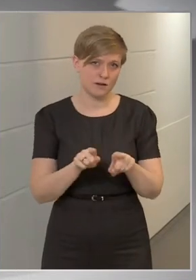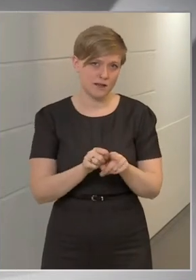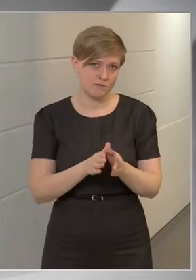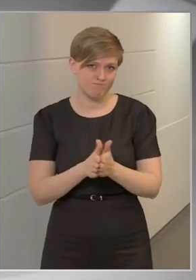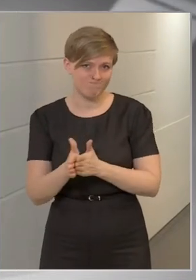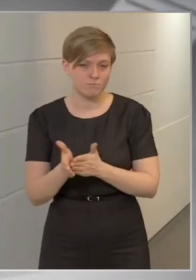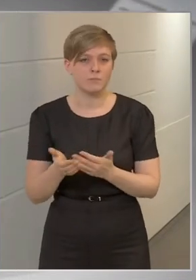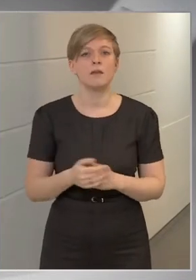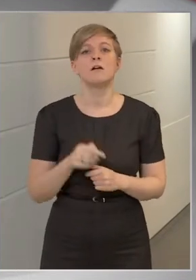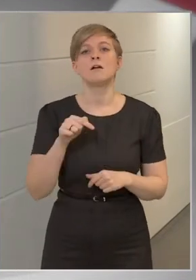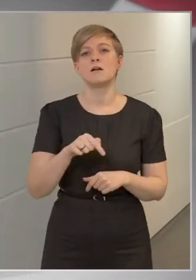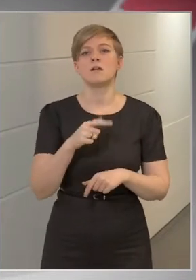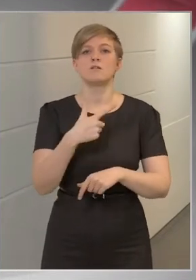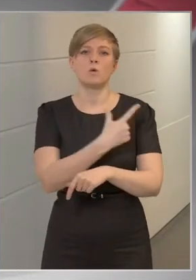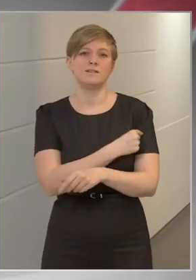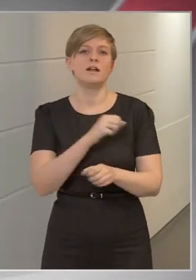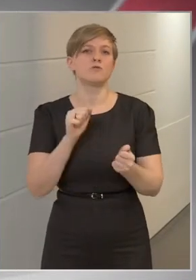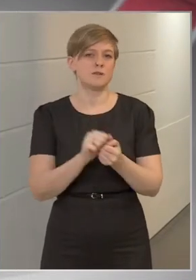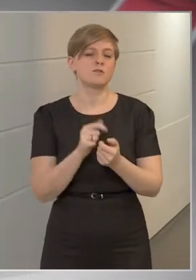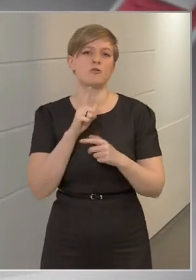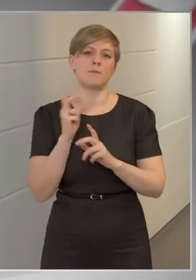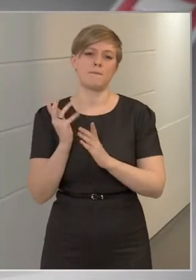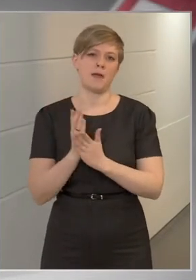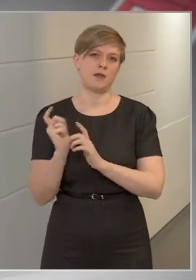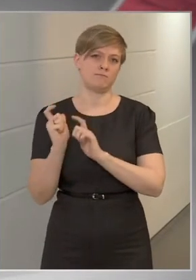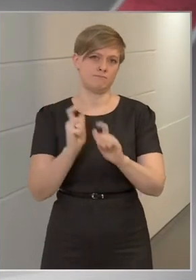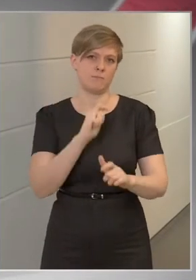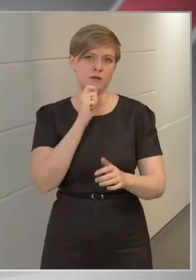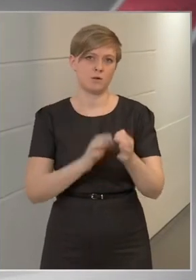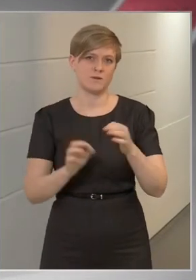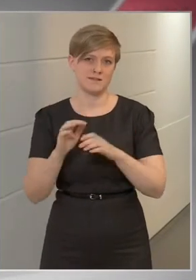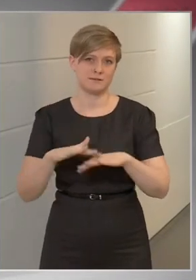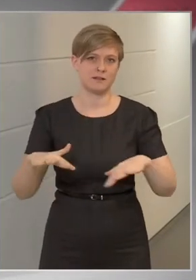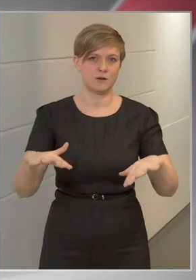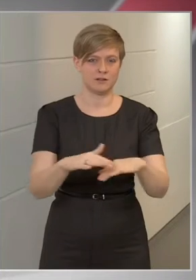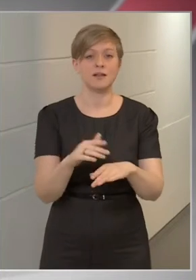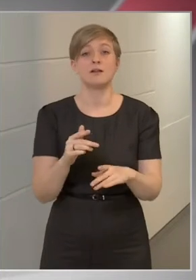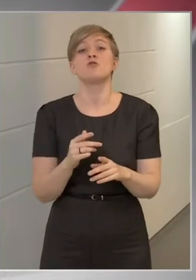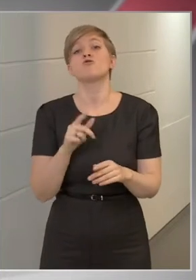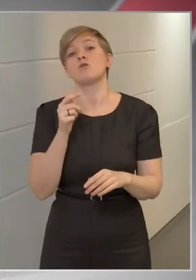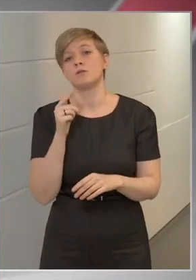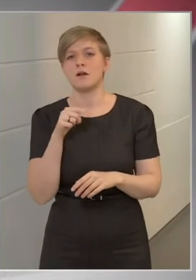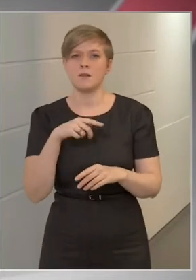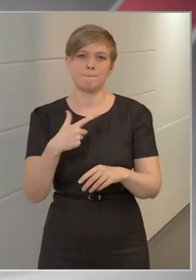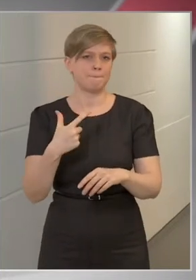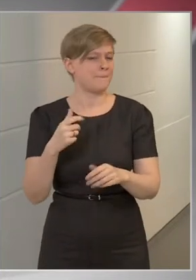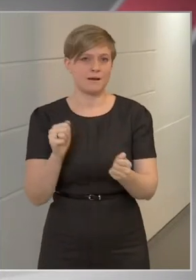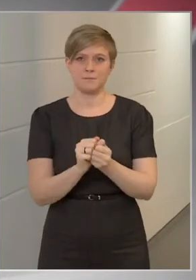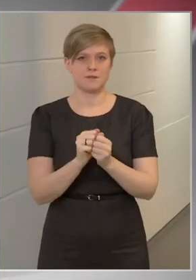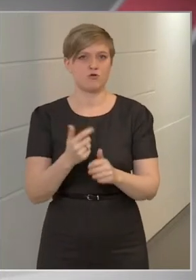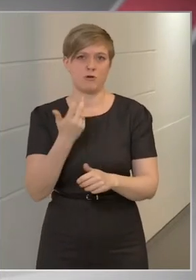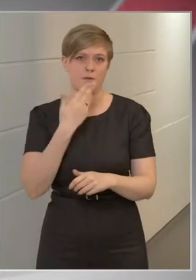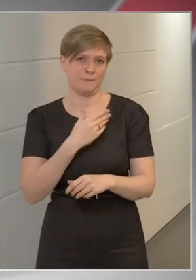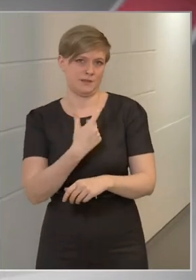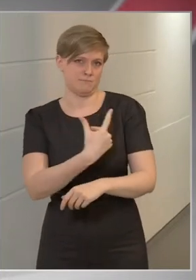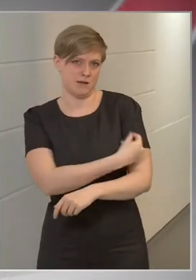ugyanezt az az oltás biztos, ami már itt van Magyarország területén, sőt az a legbiztosabb, amit már be is adtunk. Az oroszok